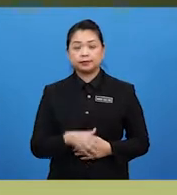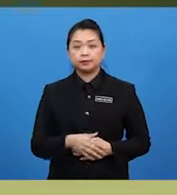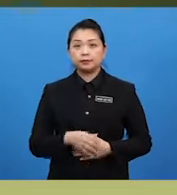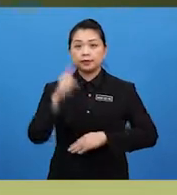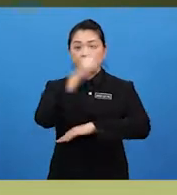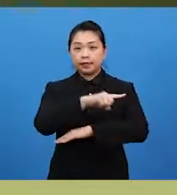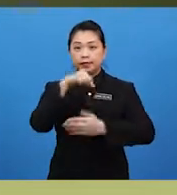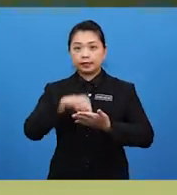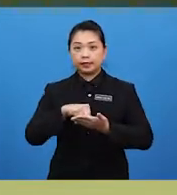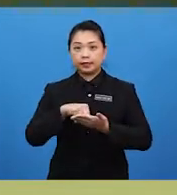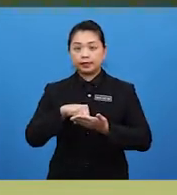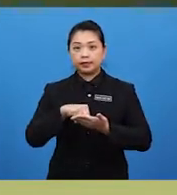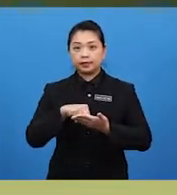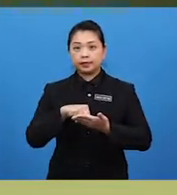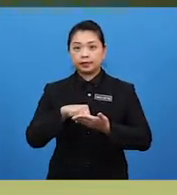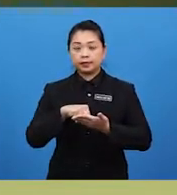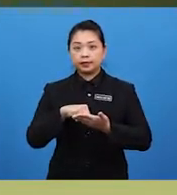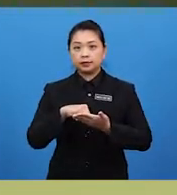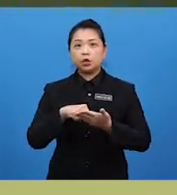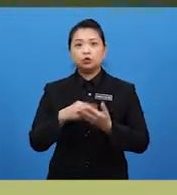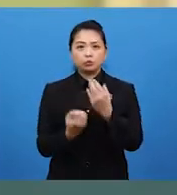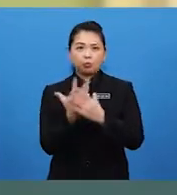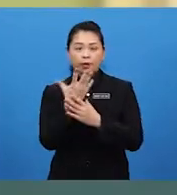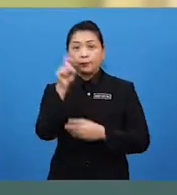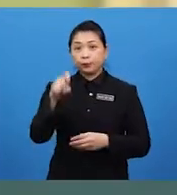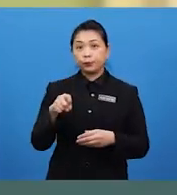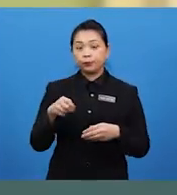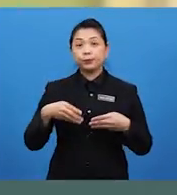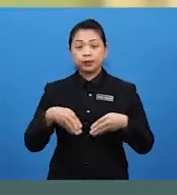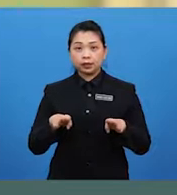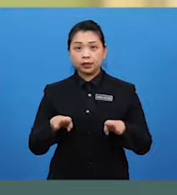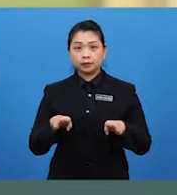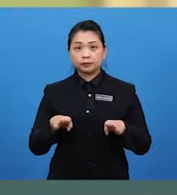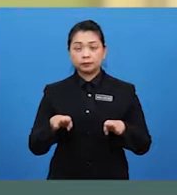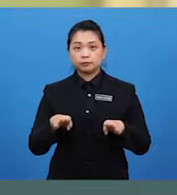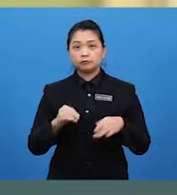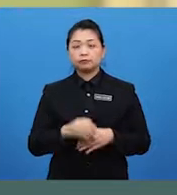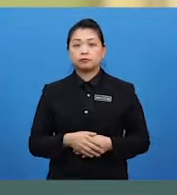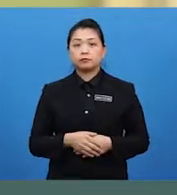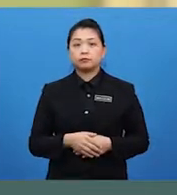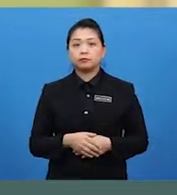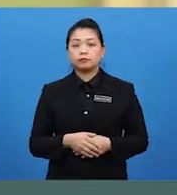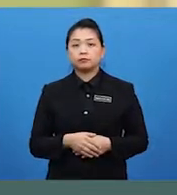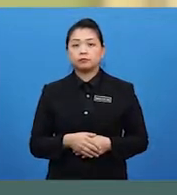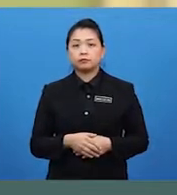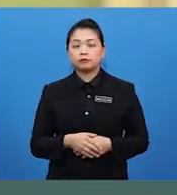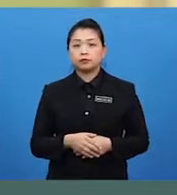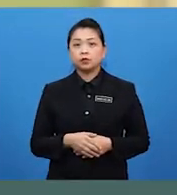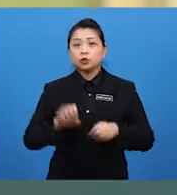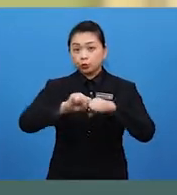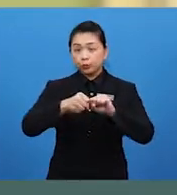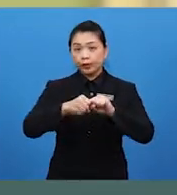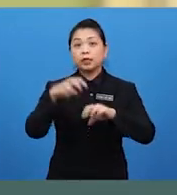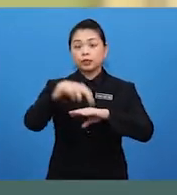Hal ini kerana tumbuhan perlu membiak. Dan pembiakan ini dijalankan agar memastikan